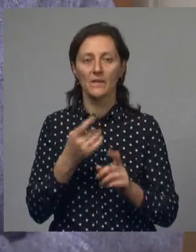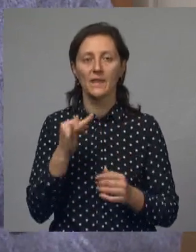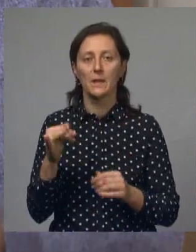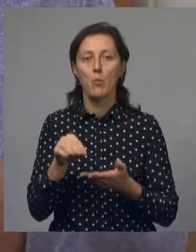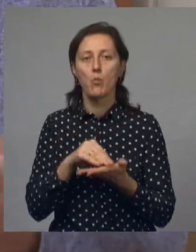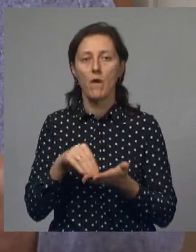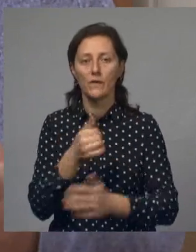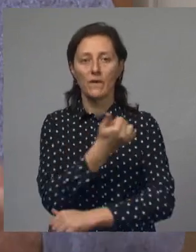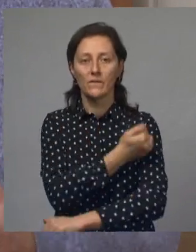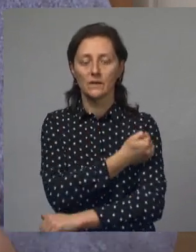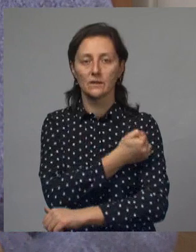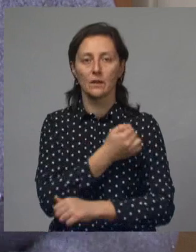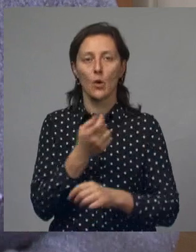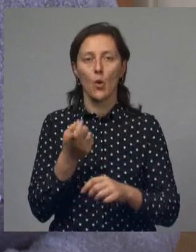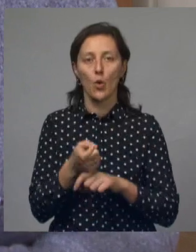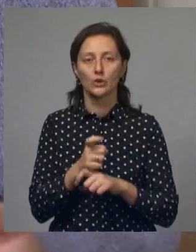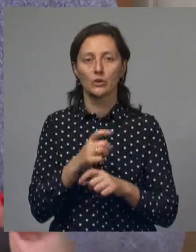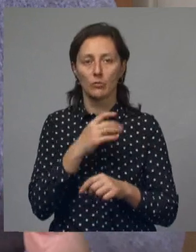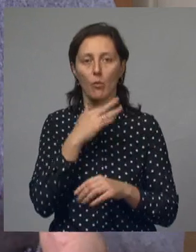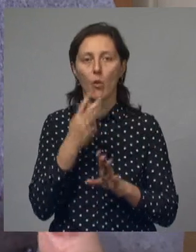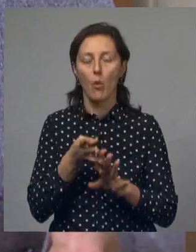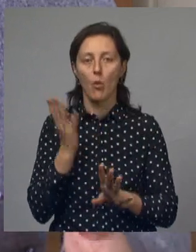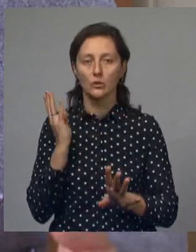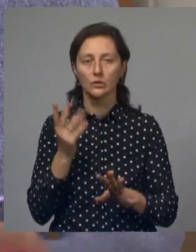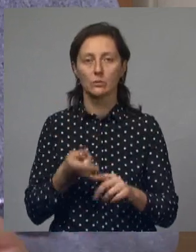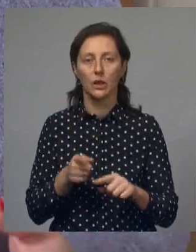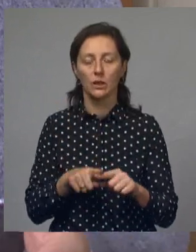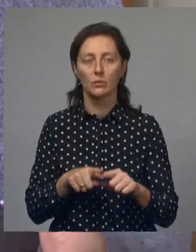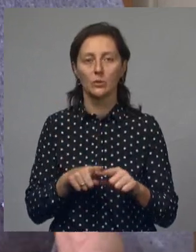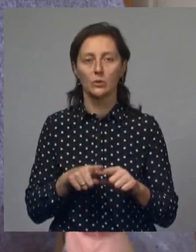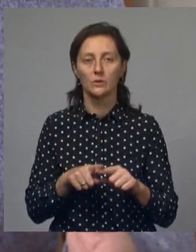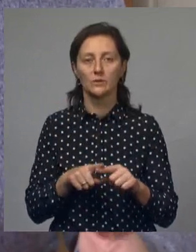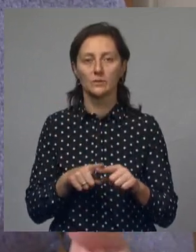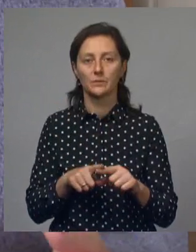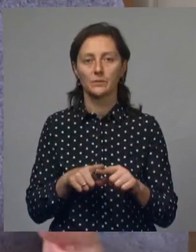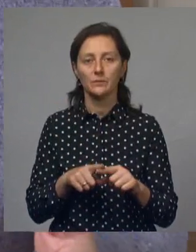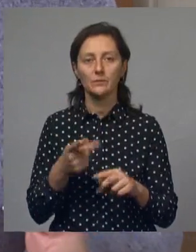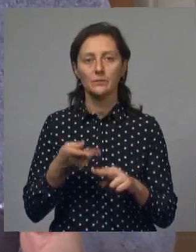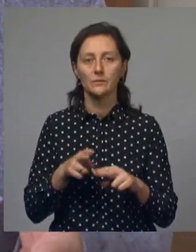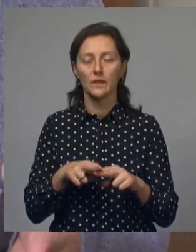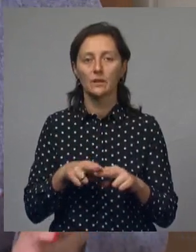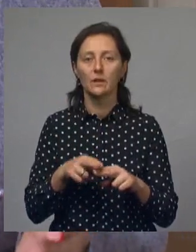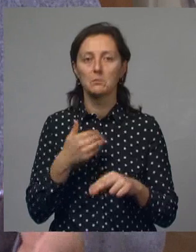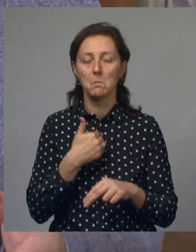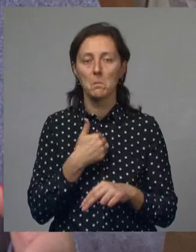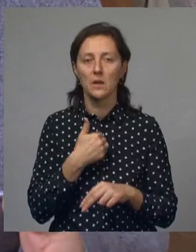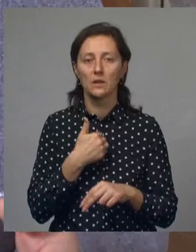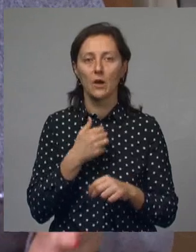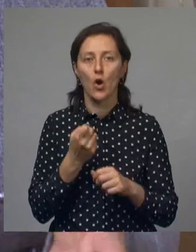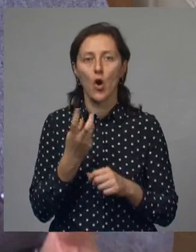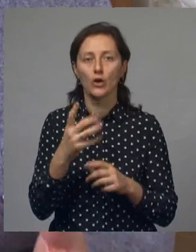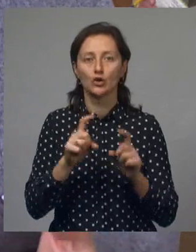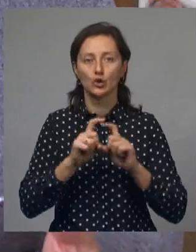ревакцинации стоит очень остро. Поэтому, скорее всего, количество